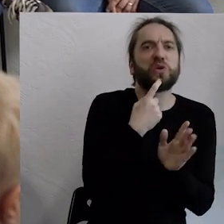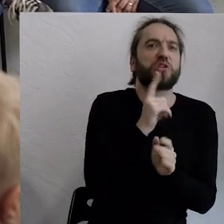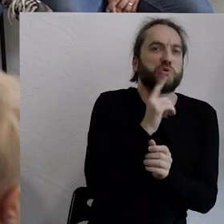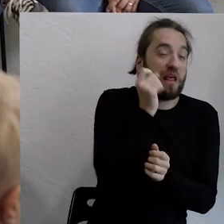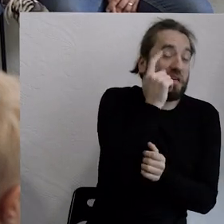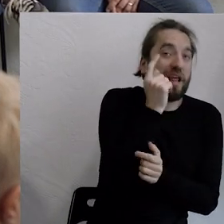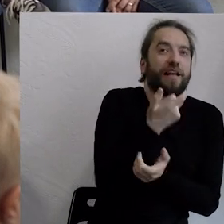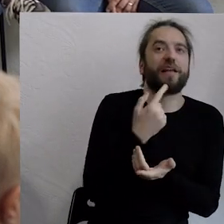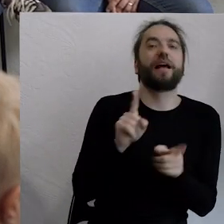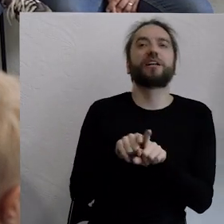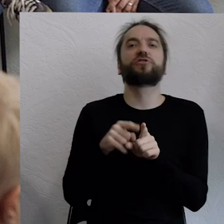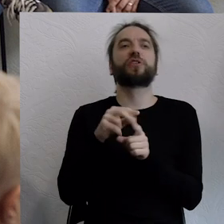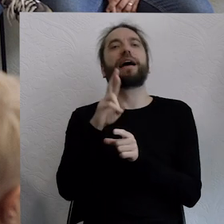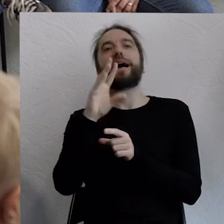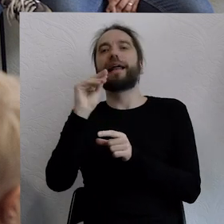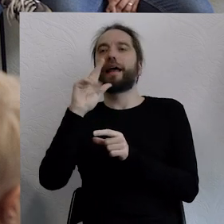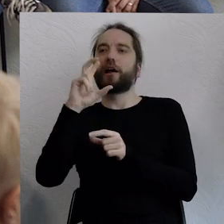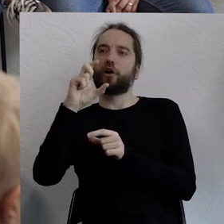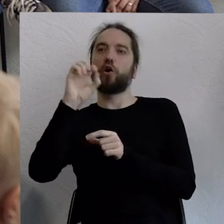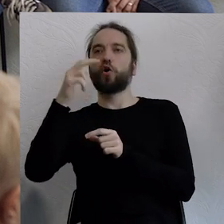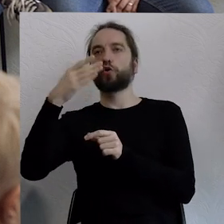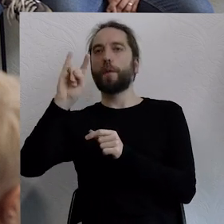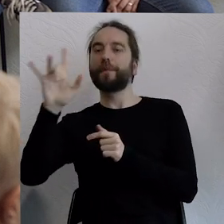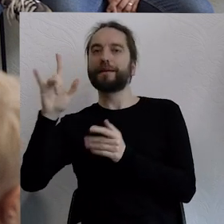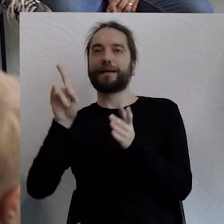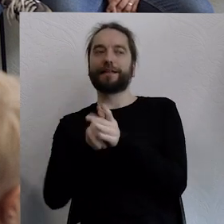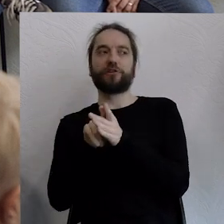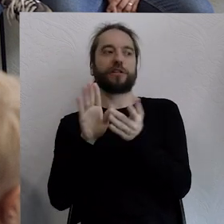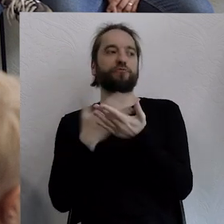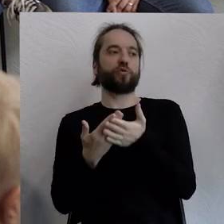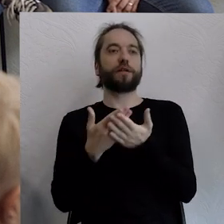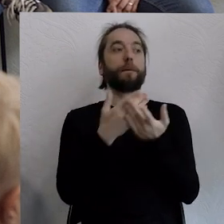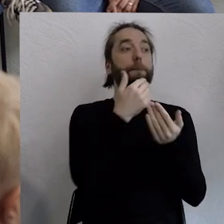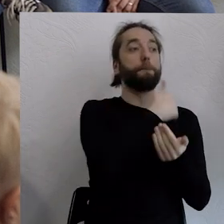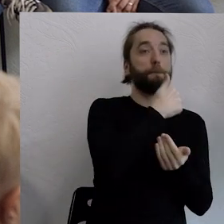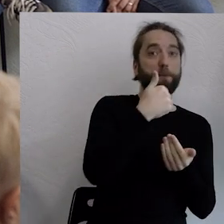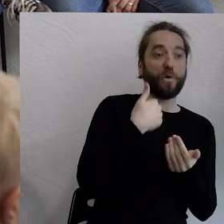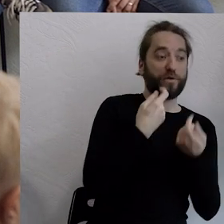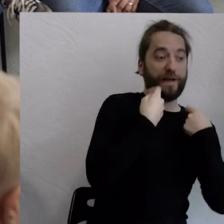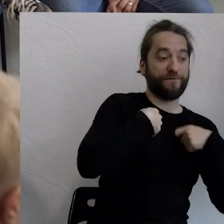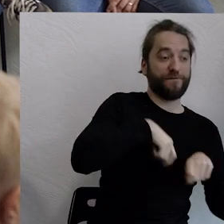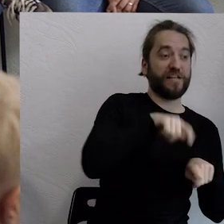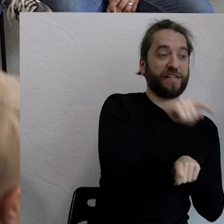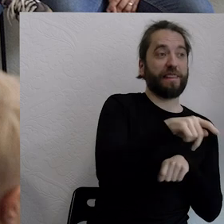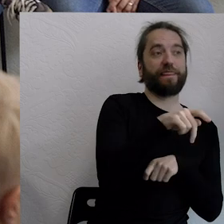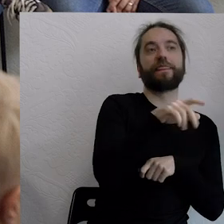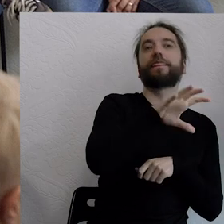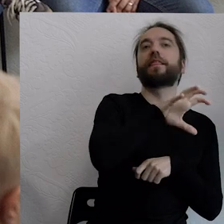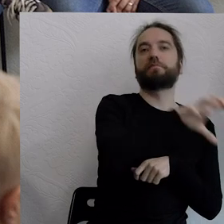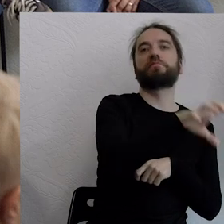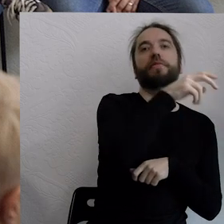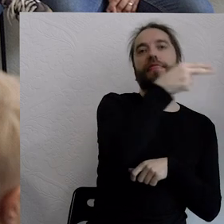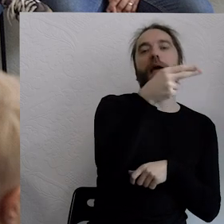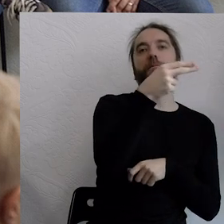co jest w sensie rekonomii odnośnie Polski i wsi. Mam wrażenie, że to jest też tylko nowy dyskurs. No i mam też